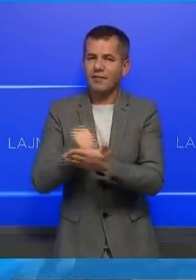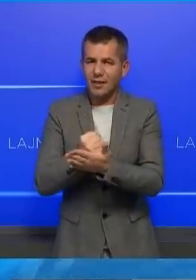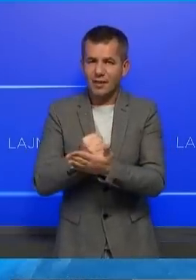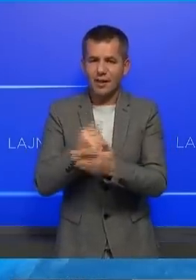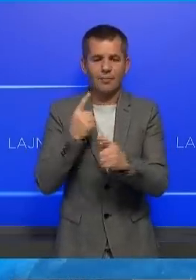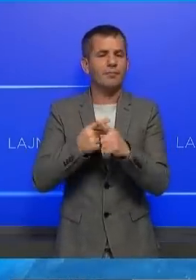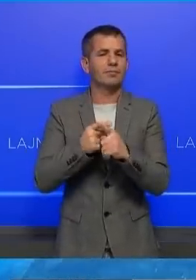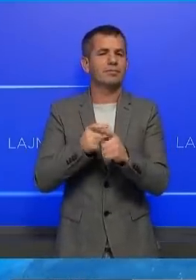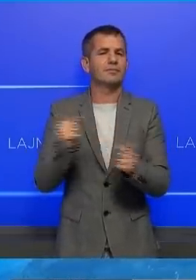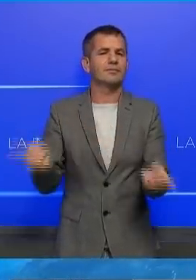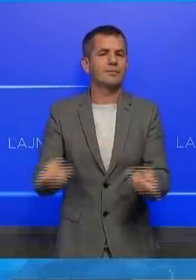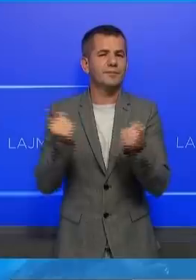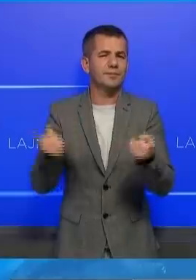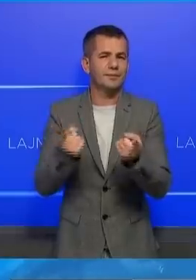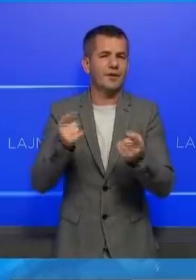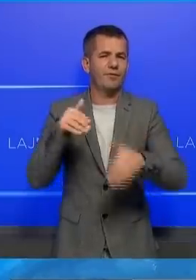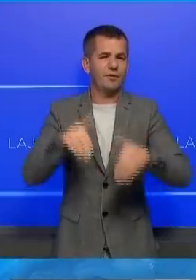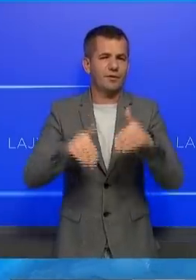presion gjatë fushatës.